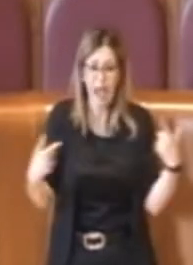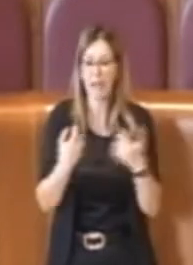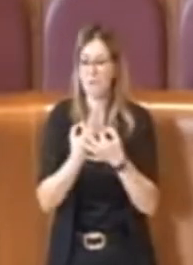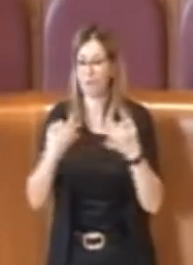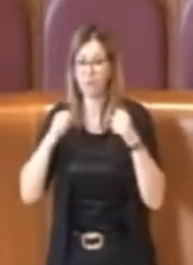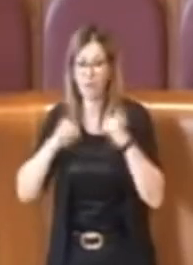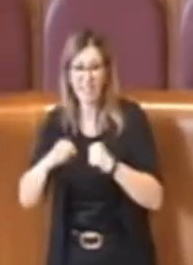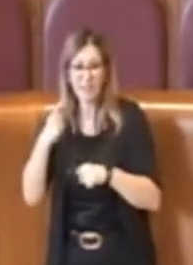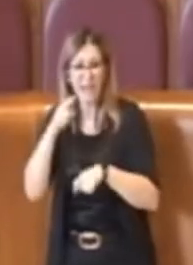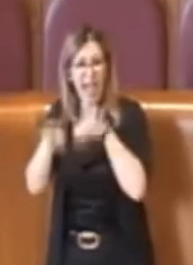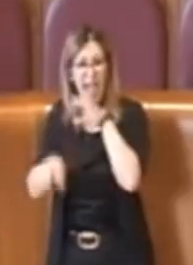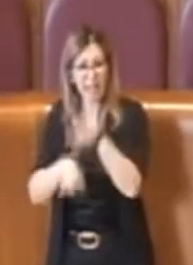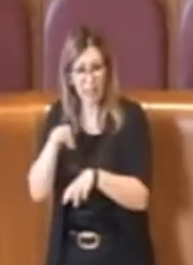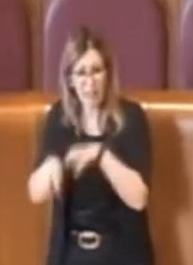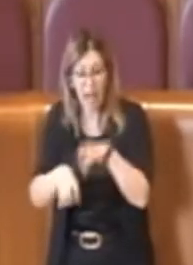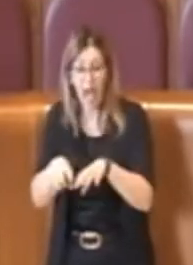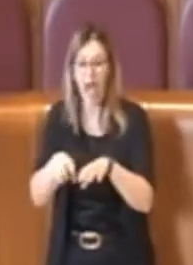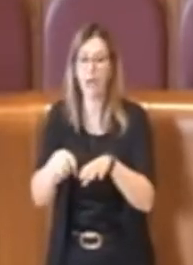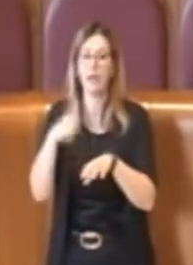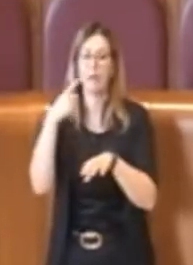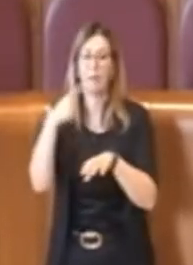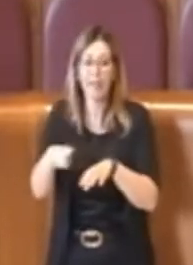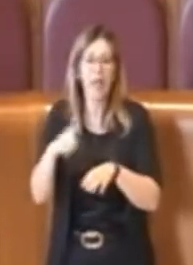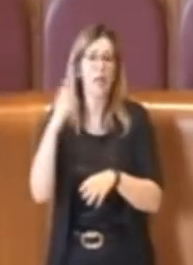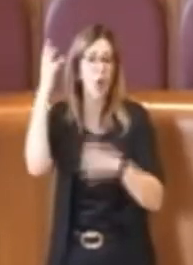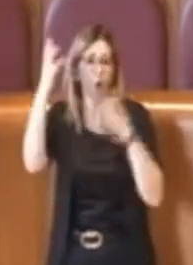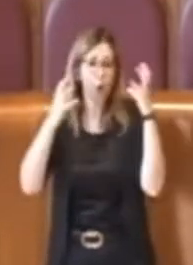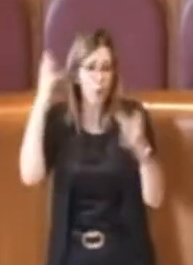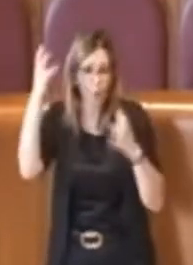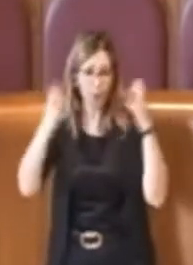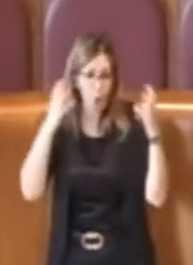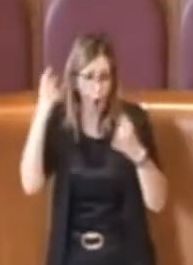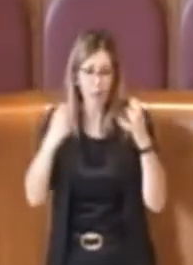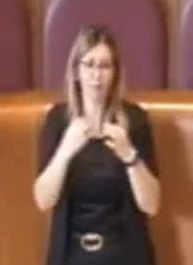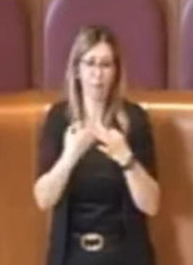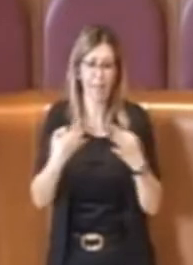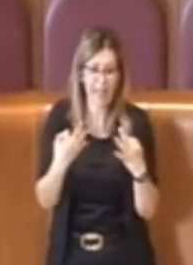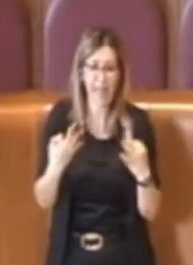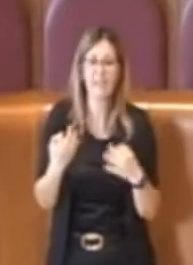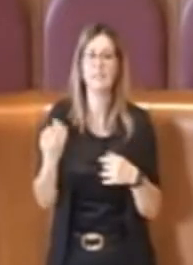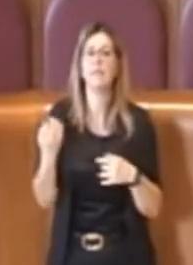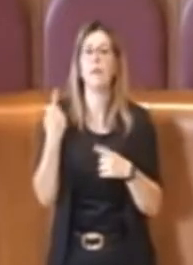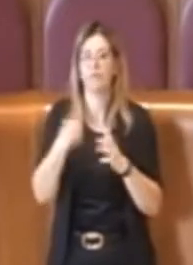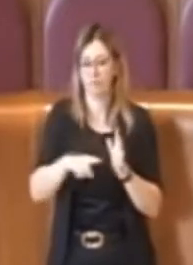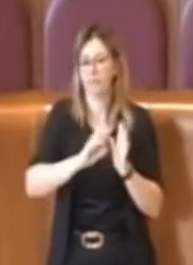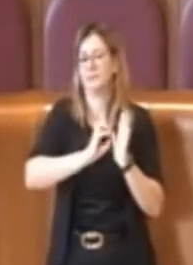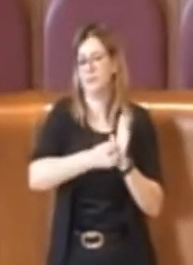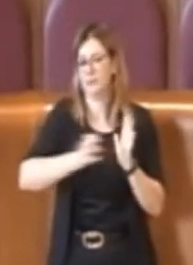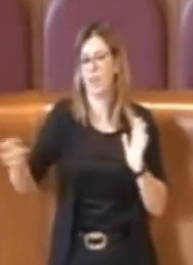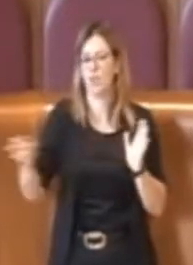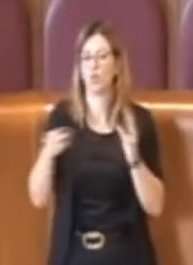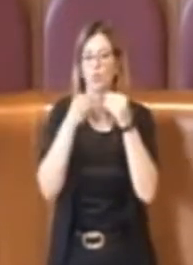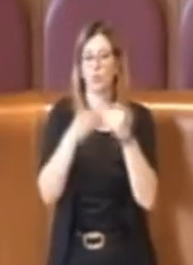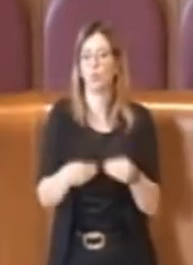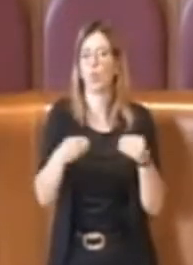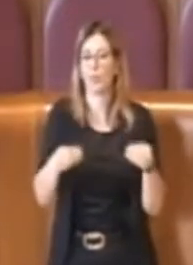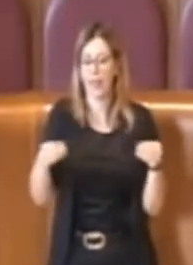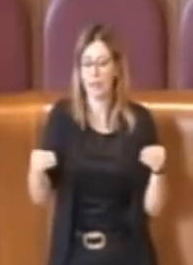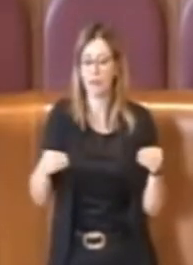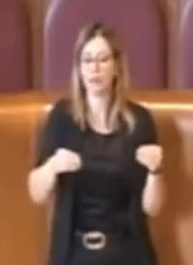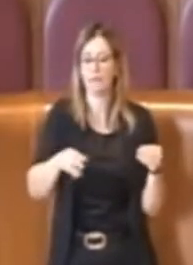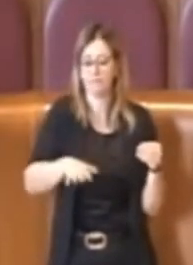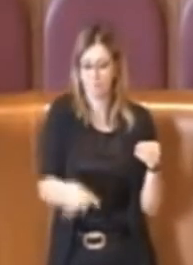sull'inquinamento acustico, il regolamento anche sulle botticelle. Insomma, vari strumenti che a breve